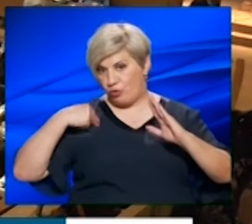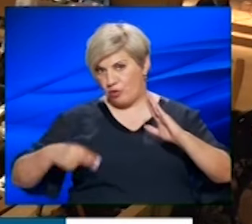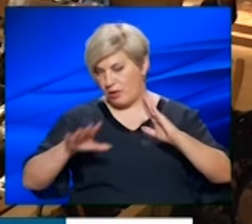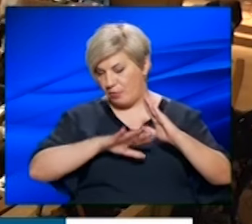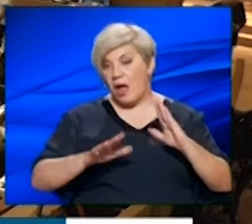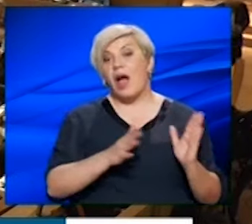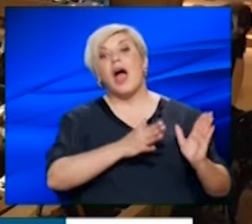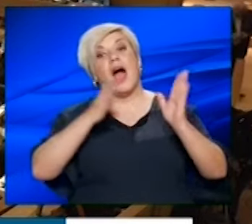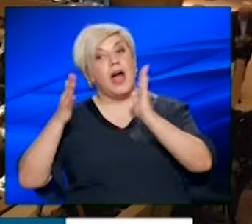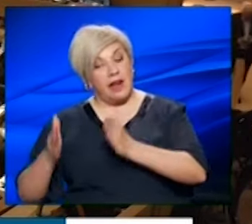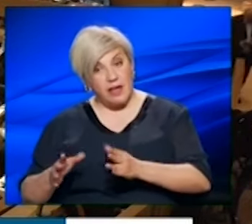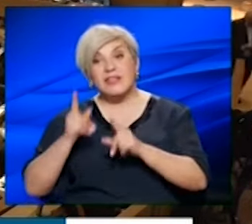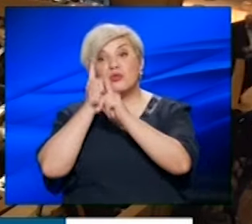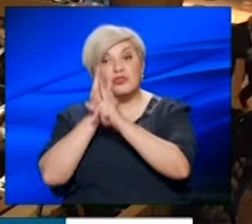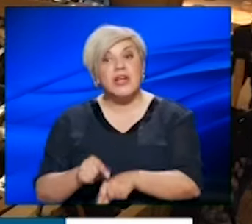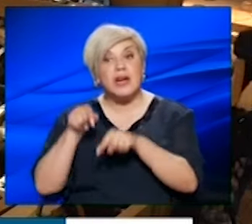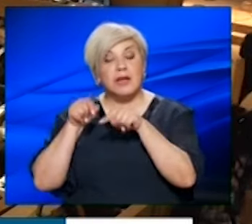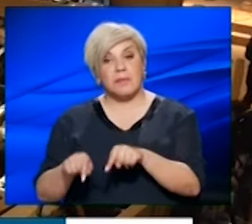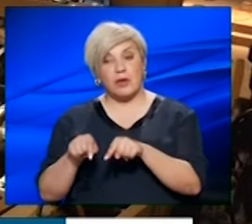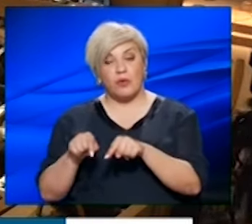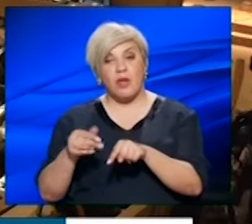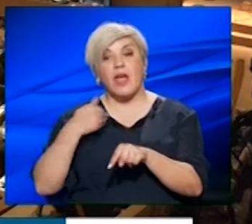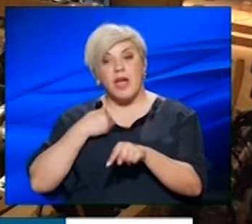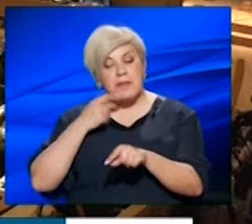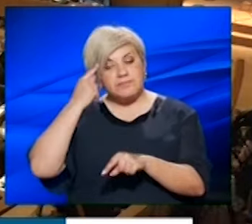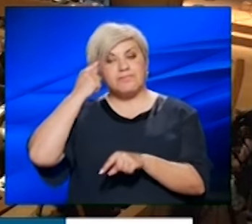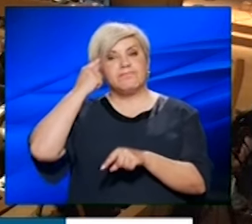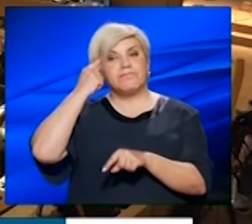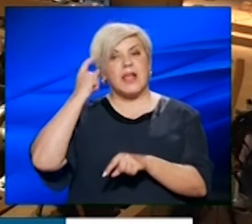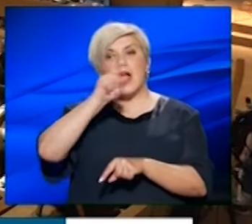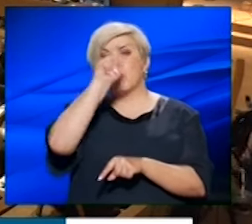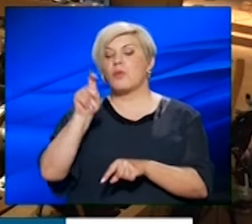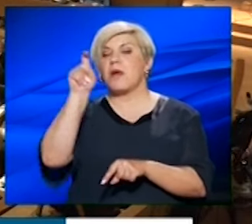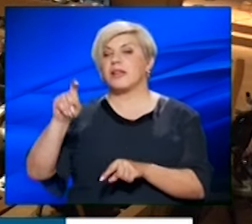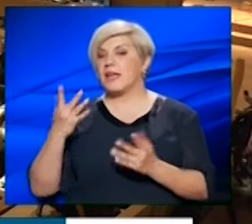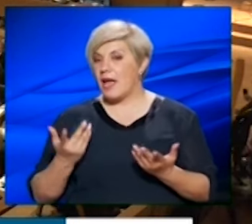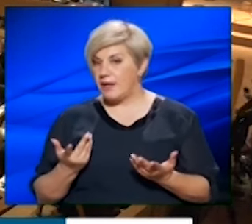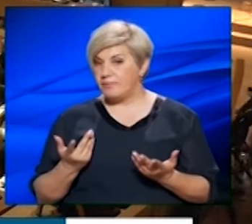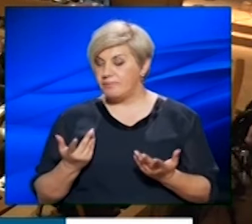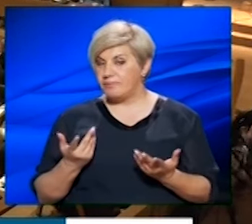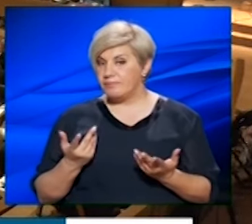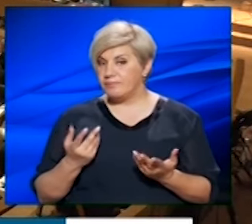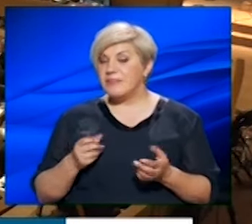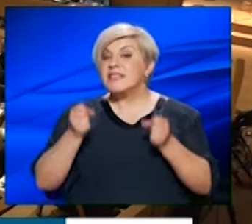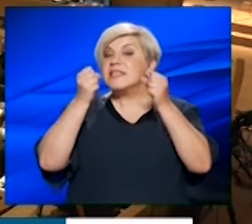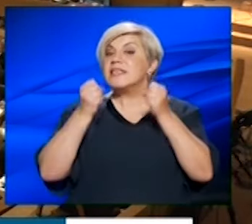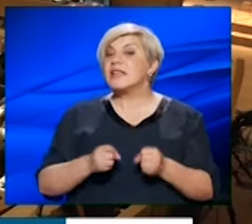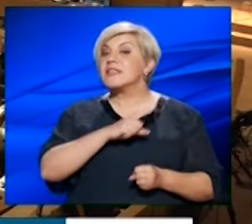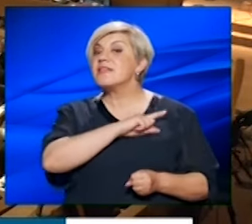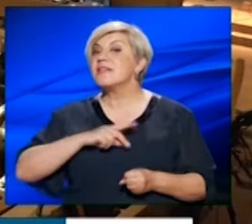Ωστόσο, για το συγκεκριμένο, εμάς μας δημιουργούνται τουλάχιστον ερωτηματικά για τη στάση της